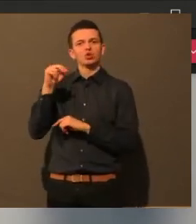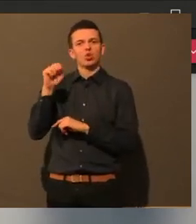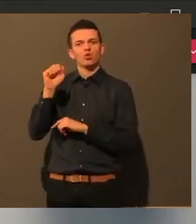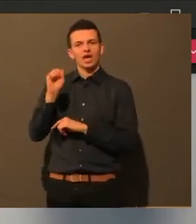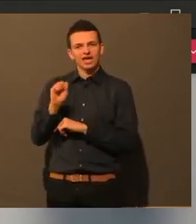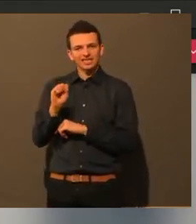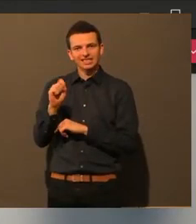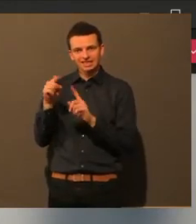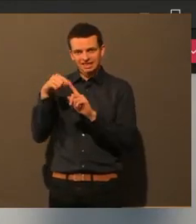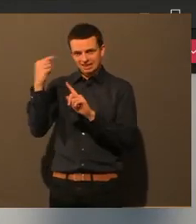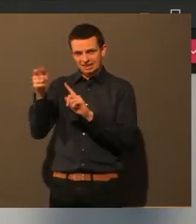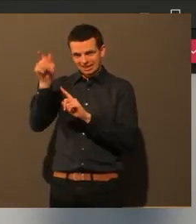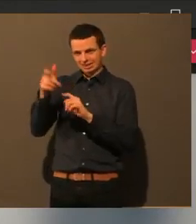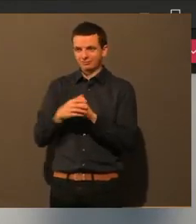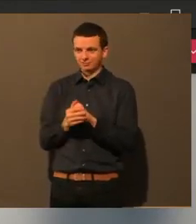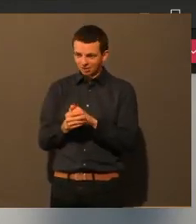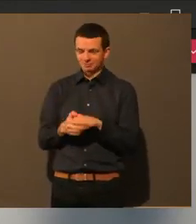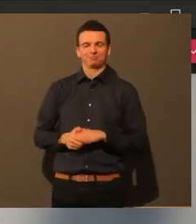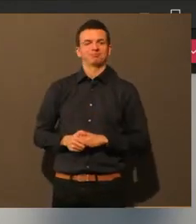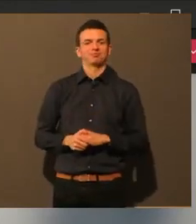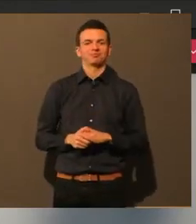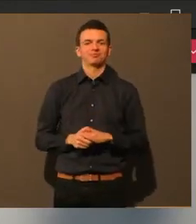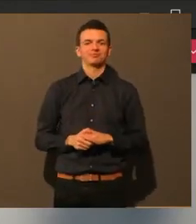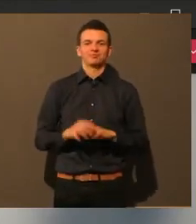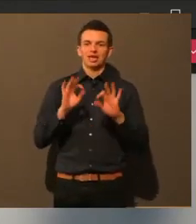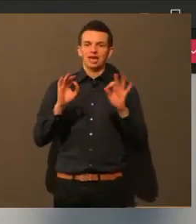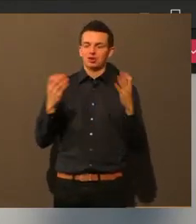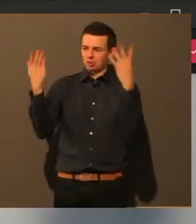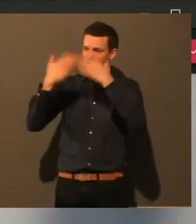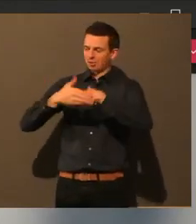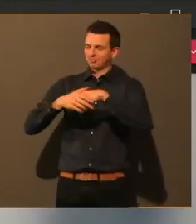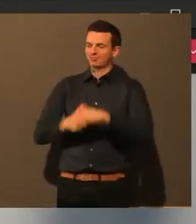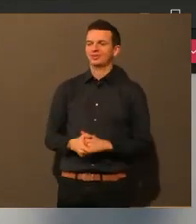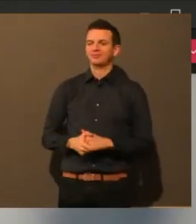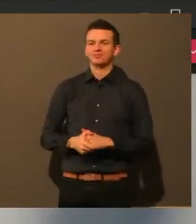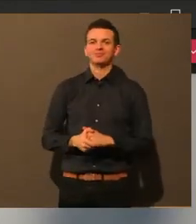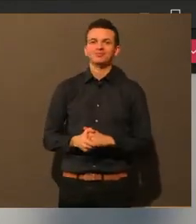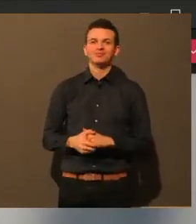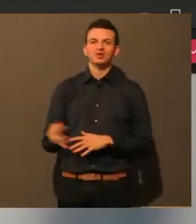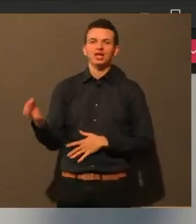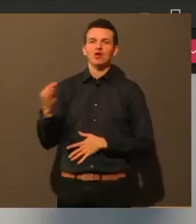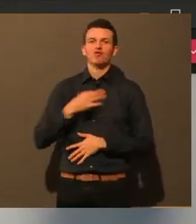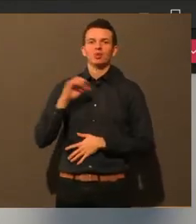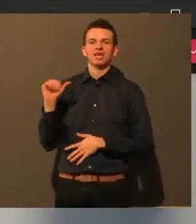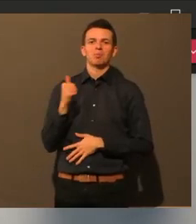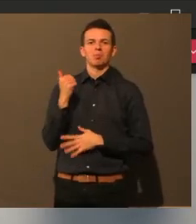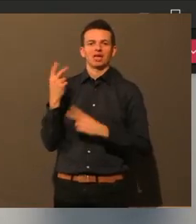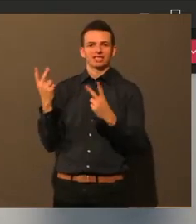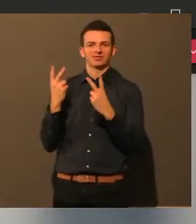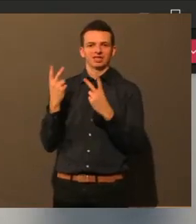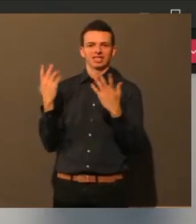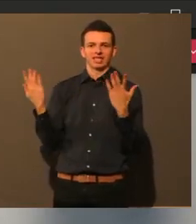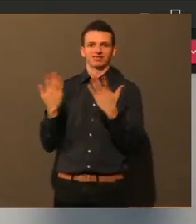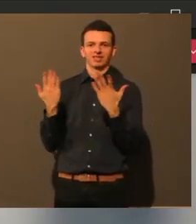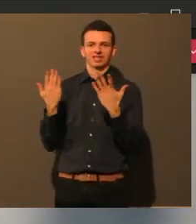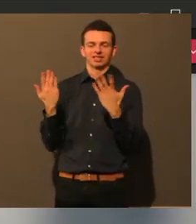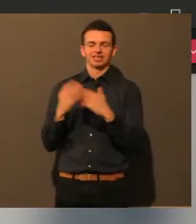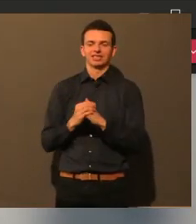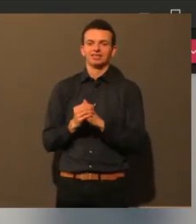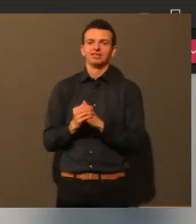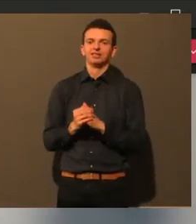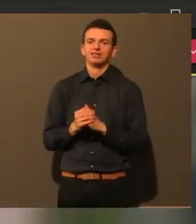Ja, hallo, guten Abend. Ich finde es zunächst mal ganz wichtig eigentlich, dass wir auch darüber reden,